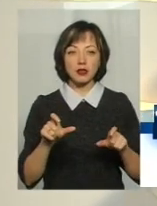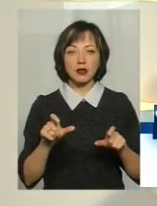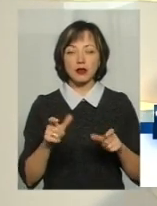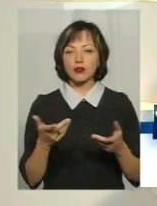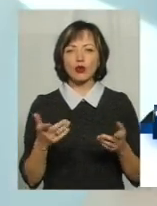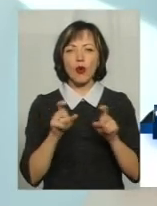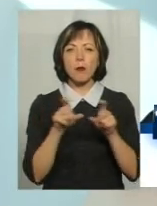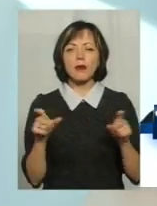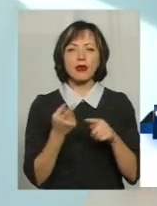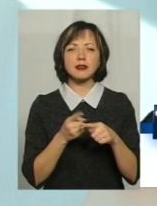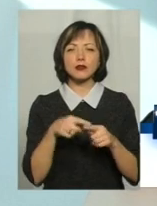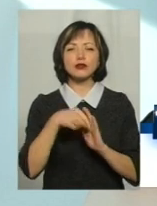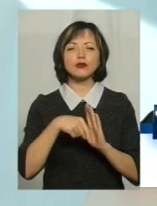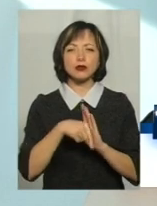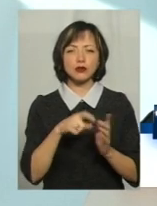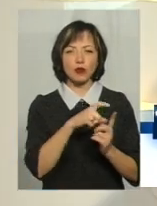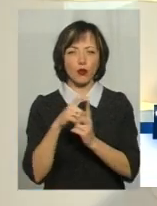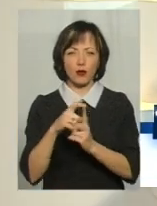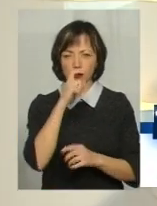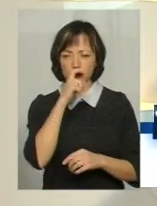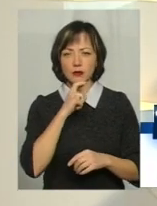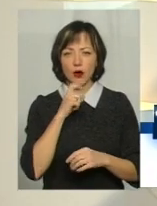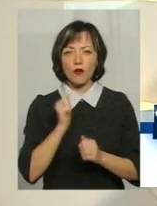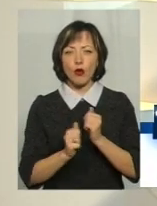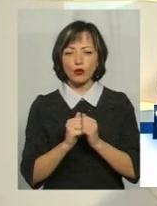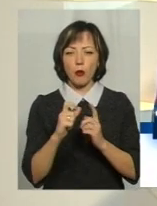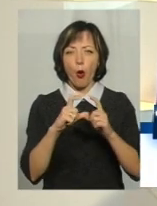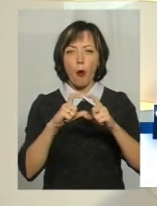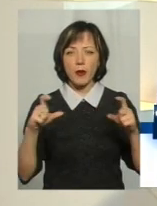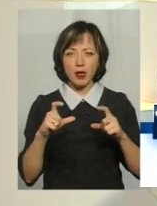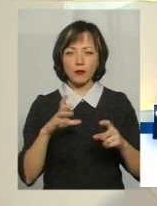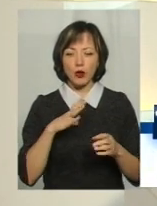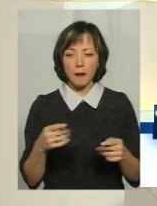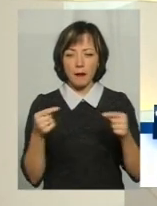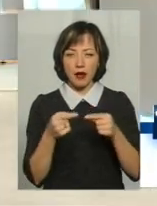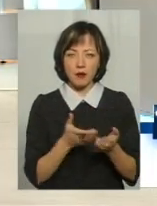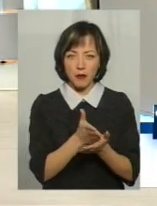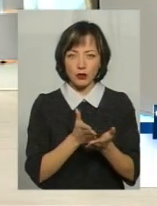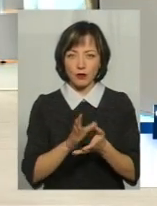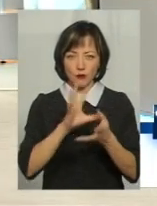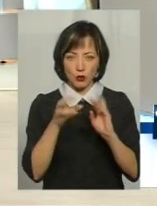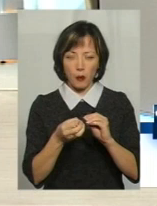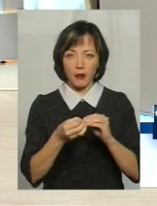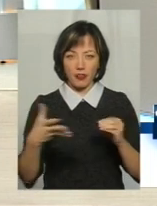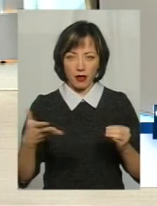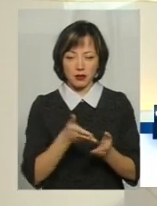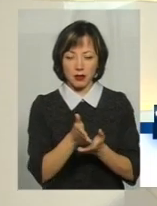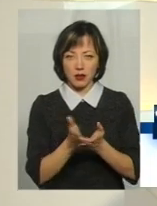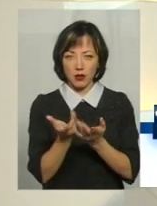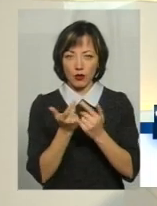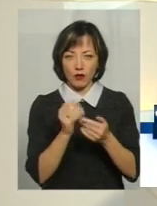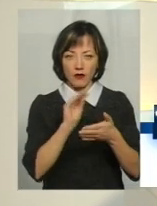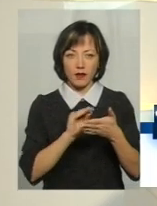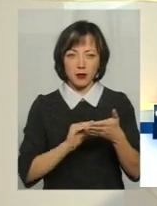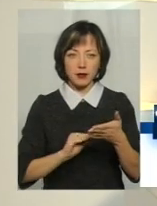«об'єкт» нічого не говорить, тому що в кожному об'єкті були певні маршрути. Це всього 15 маршрутів. Я нарахував собі, випсував